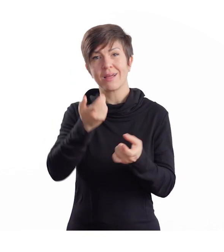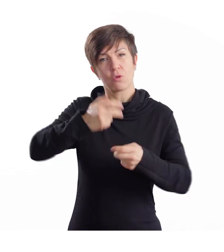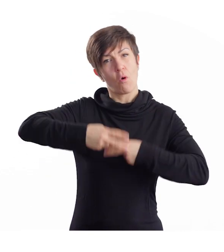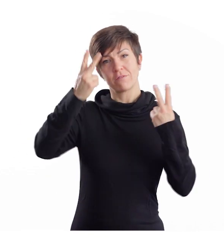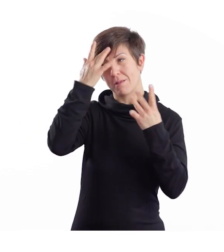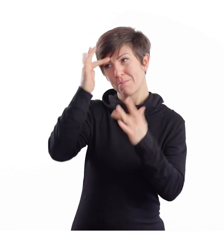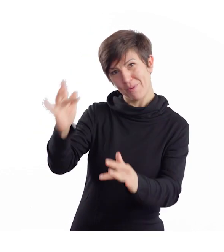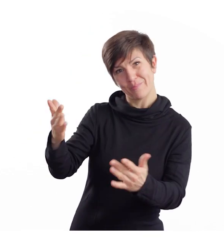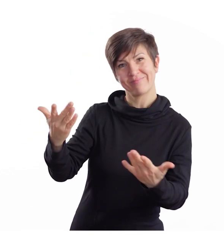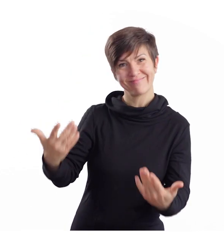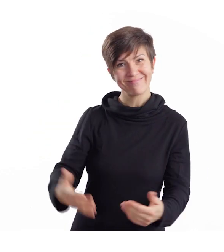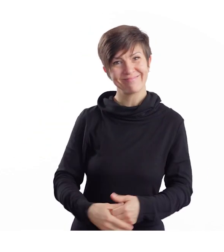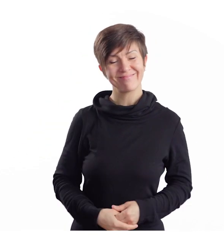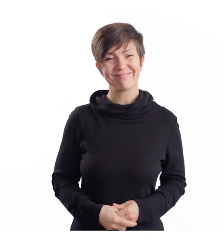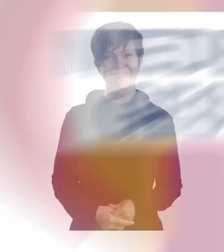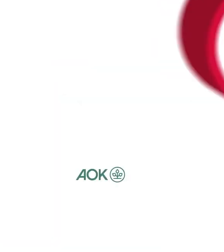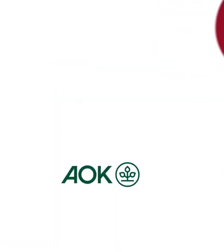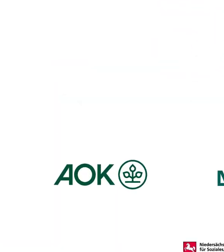anerkannt wird.